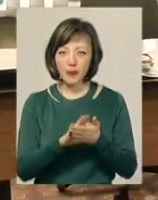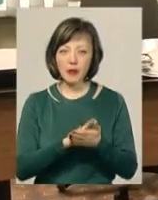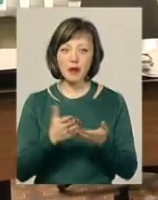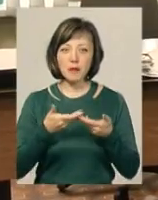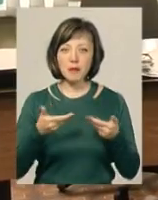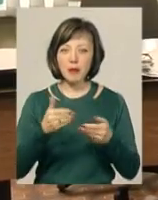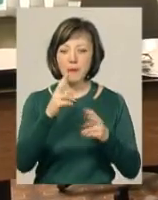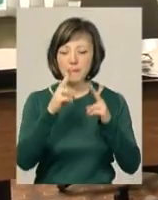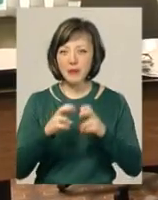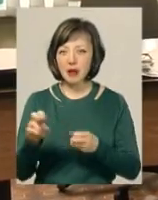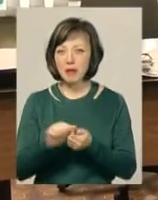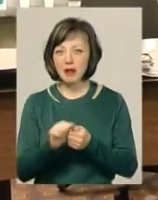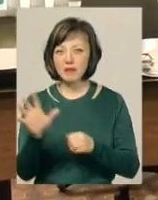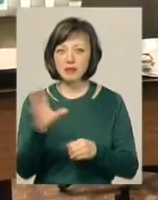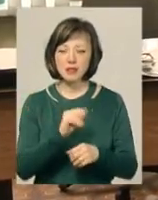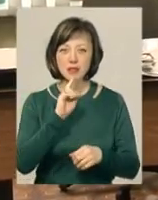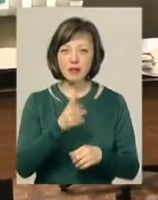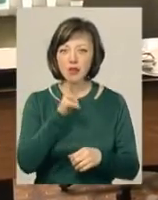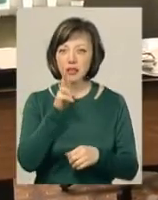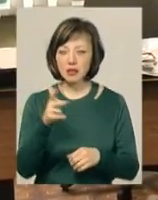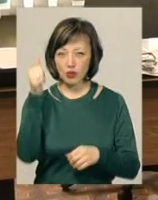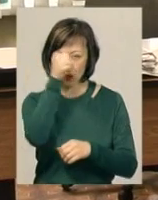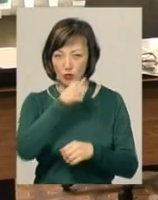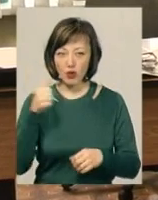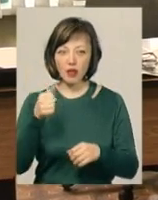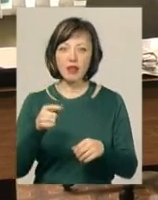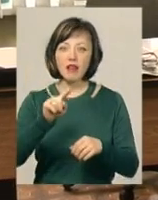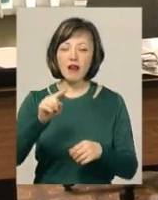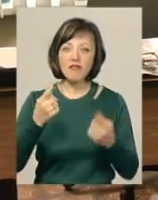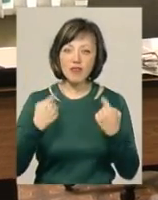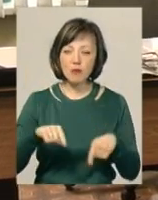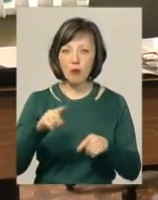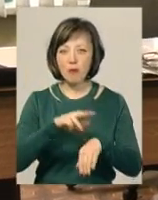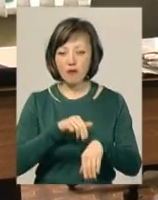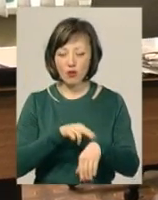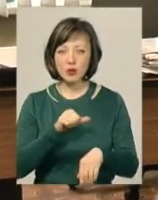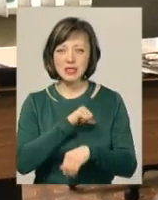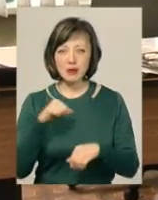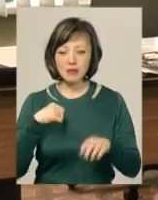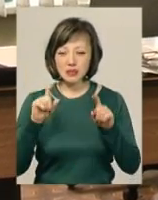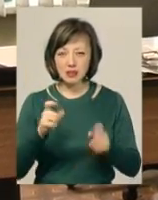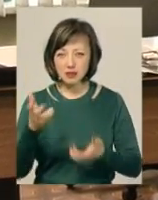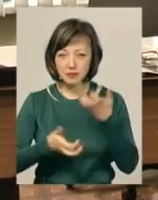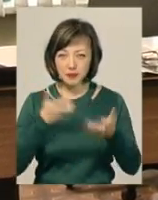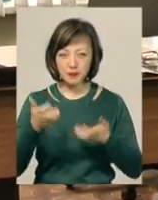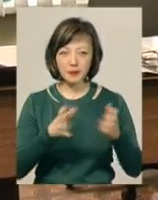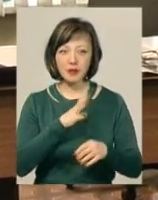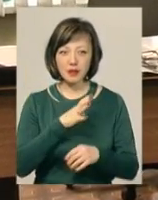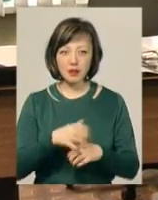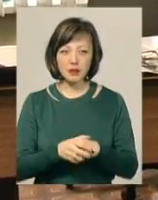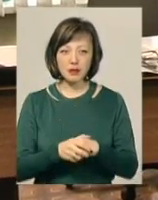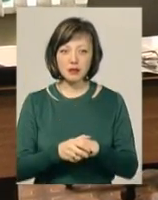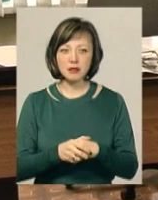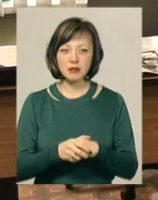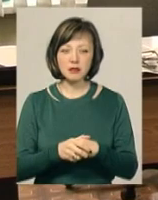переглянули вже всі матеріали, які за 2-3 роки, і на вимогу правоохоронців, і самі сіли задались такою цілью, розумієте,